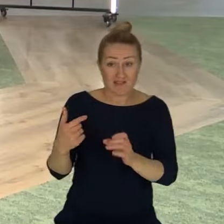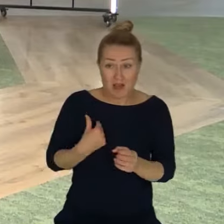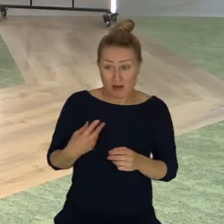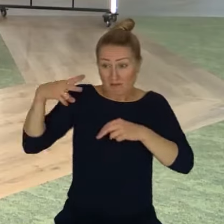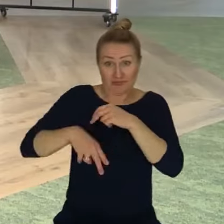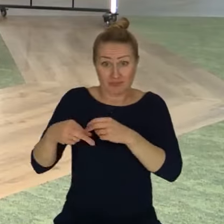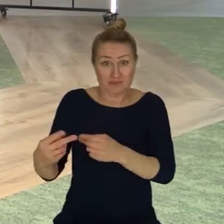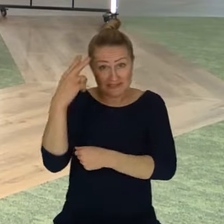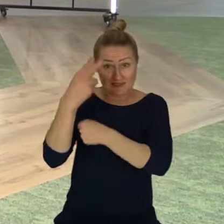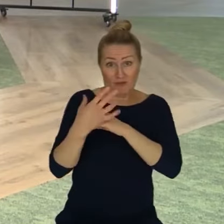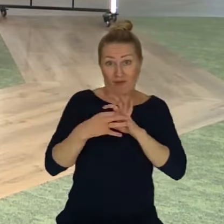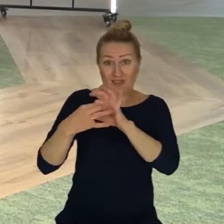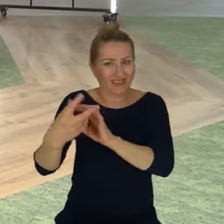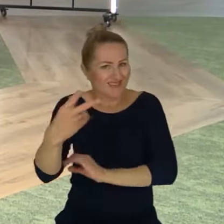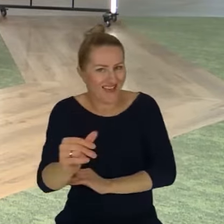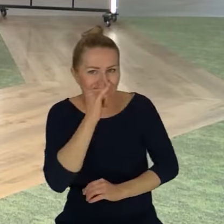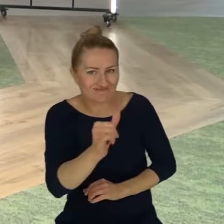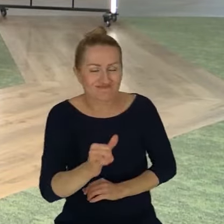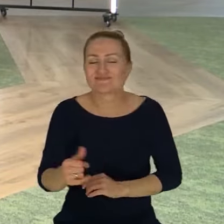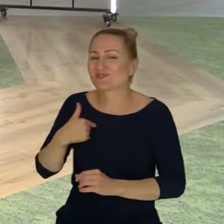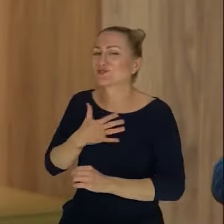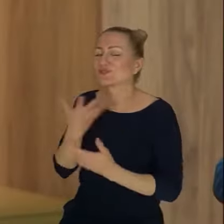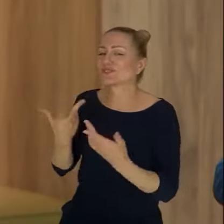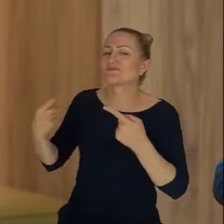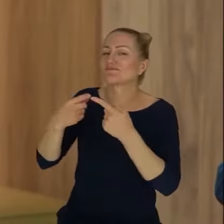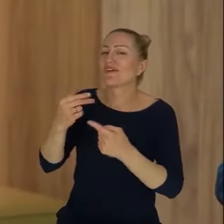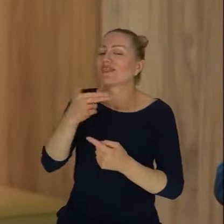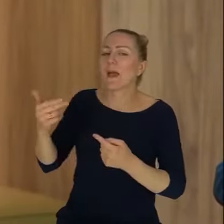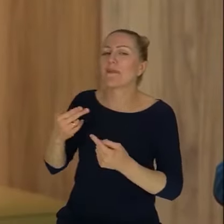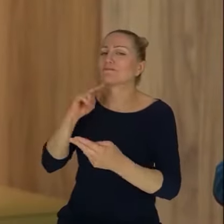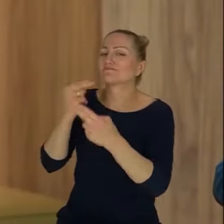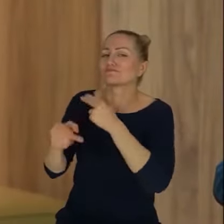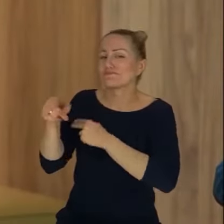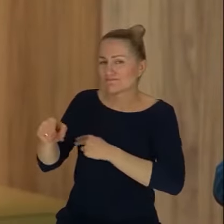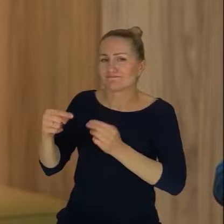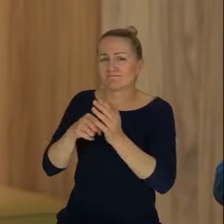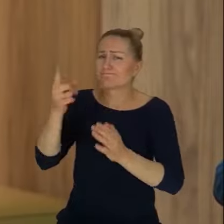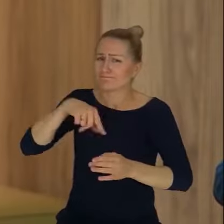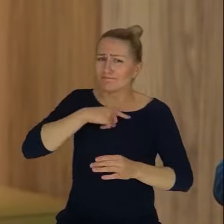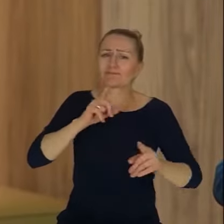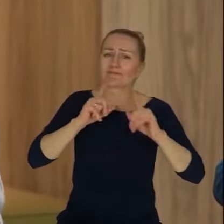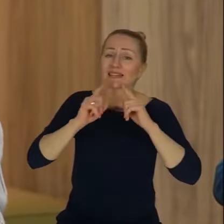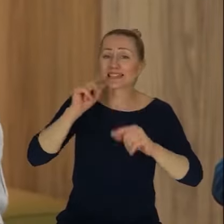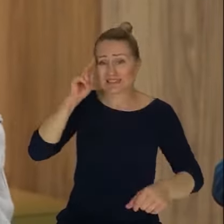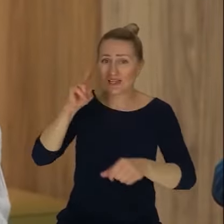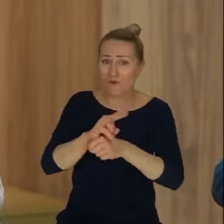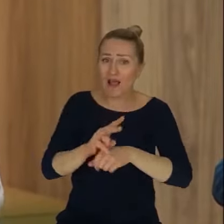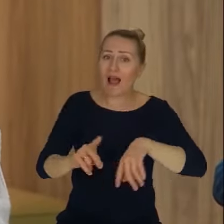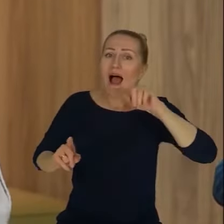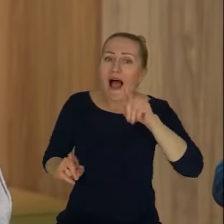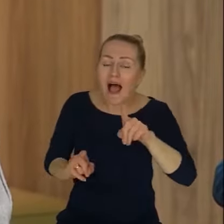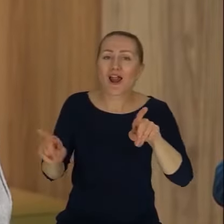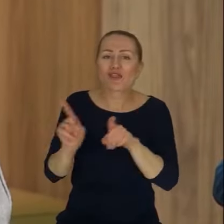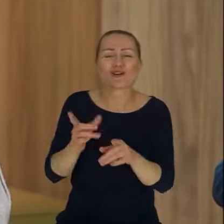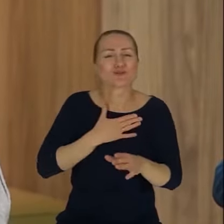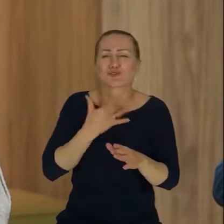na temat? Ale chyba na temat, mam nadzieję. Bo my mówimy tutaj o zaufaniu, ale moim zdaniem jest jeszcze coś, poziom niżej, głębiej. to jest